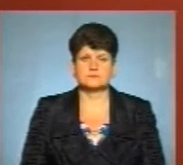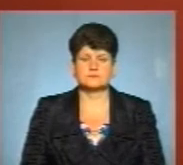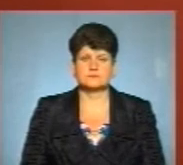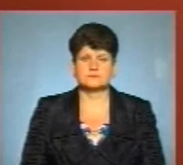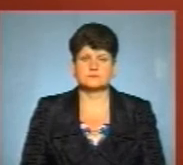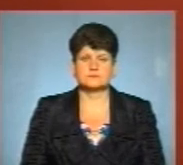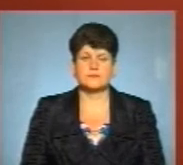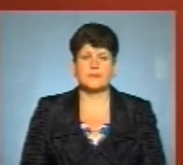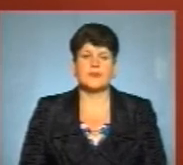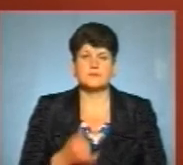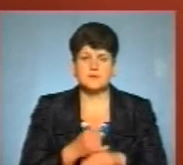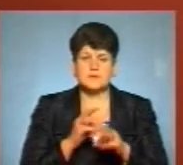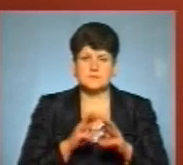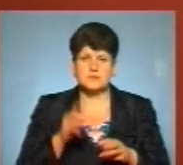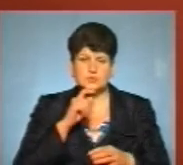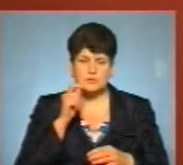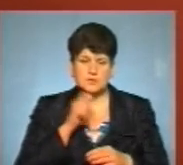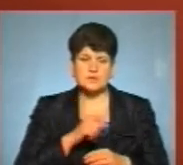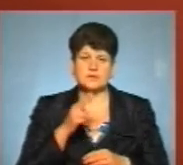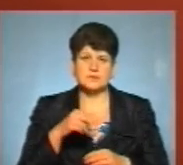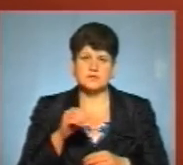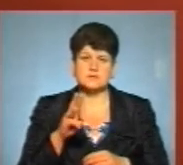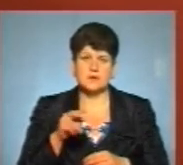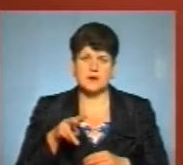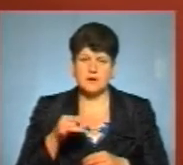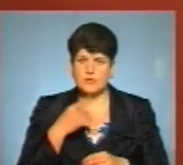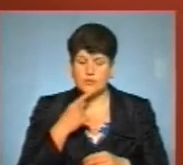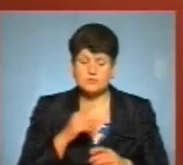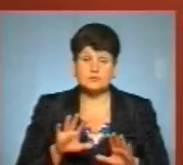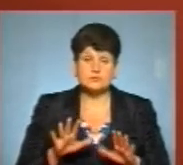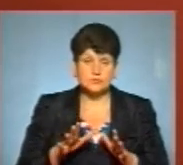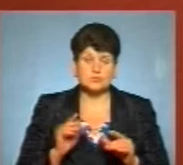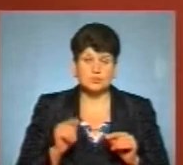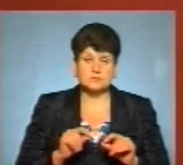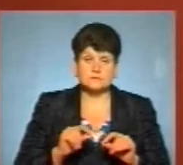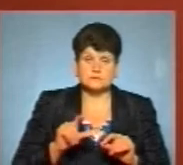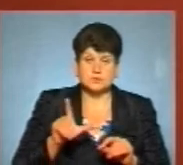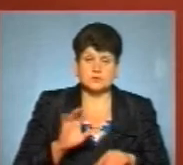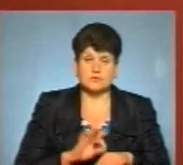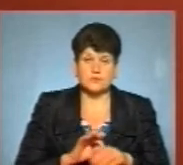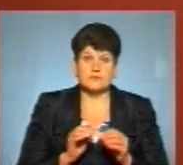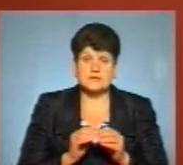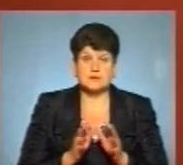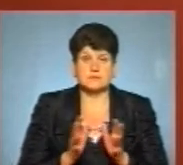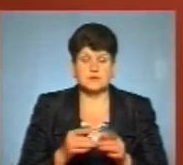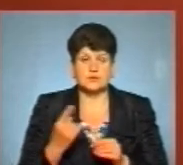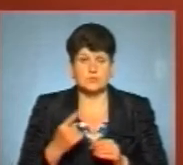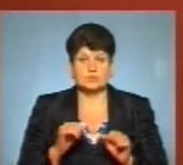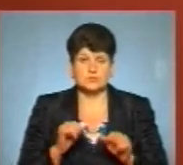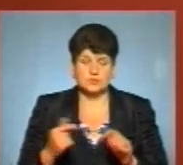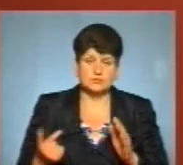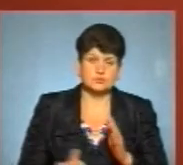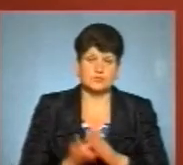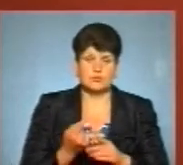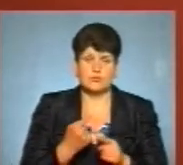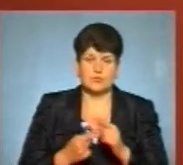Прем'єр-міністр України Денис Шмагаль заявляє про те, що у разі критичного зростання кількості хворих у 10 і більше областях, ймовірне, знову